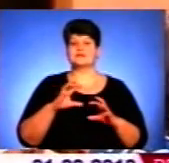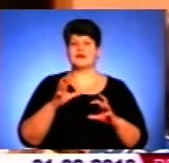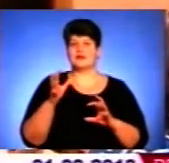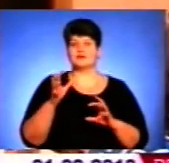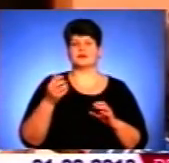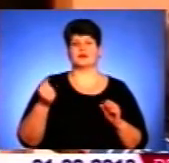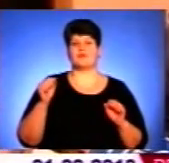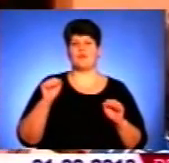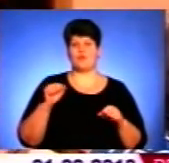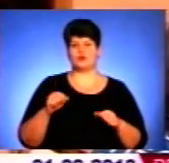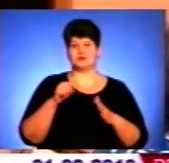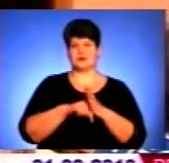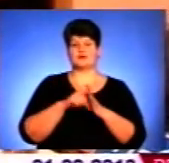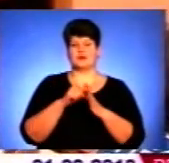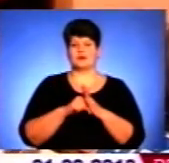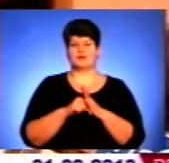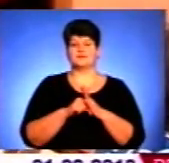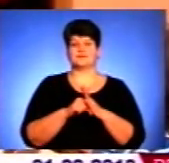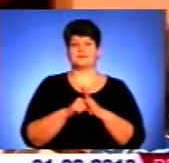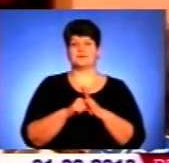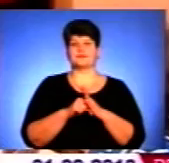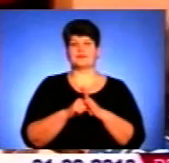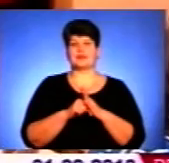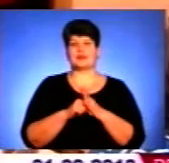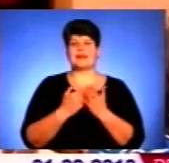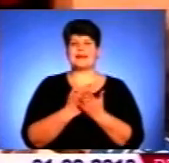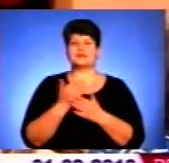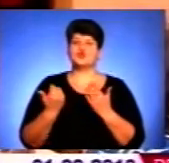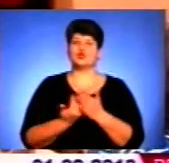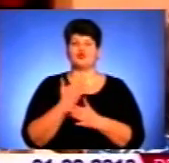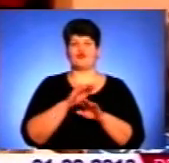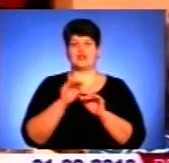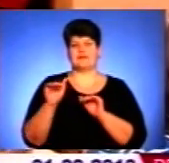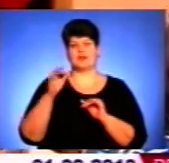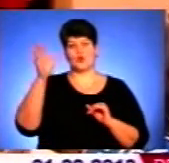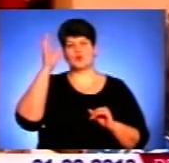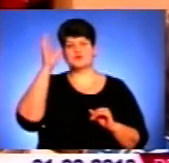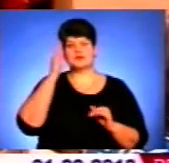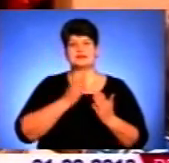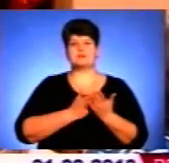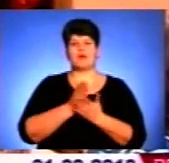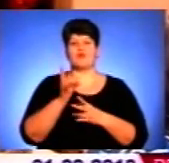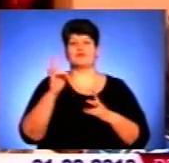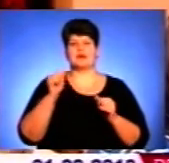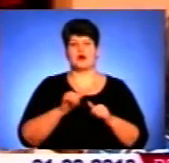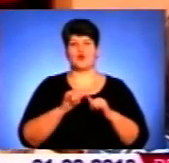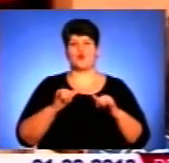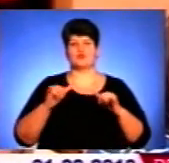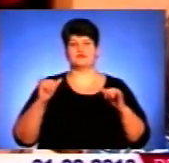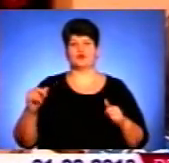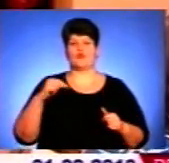може закласти якісно новий рівень в освіті, спрямований на розвиток